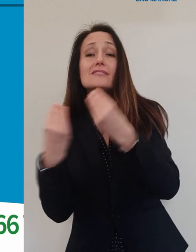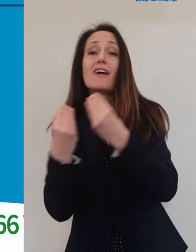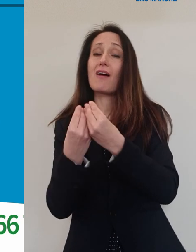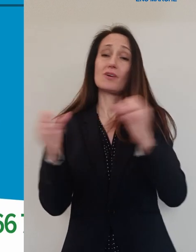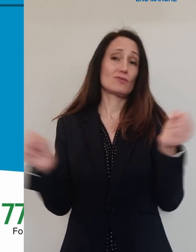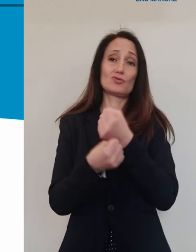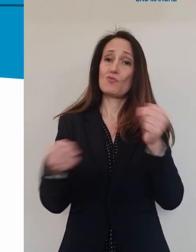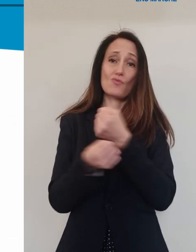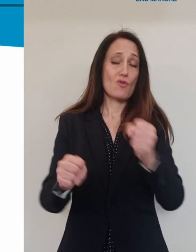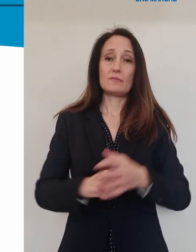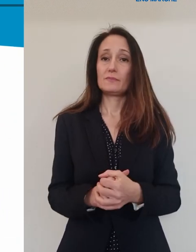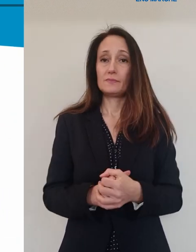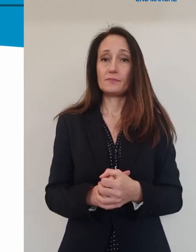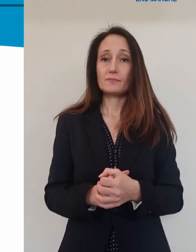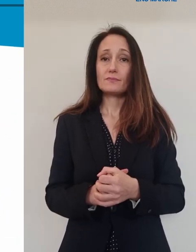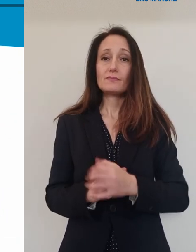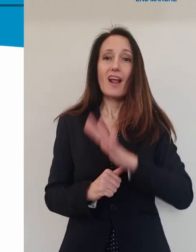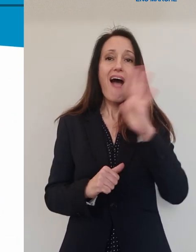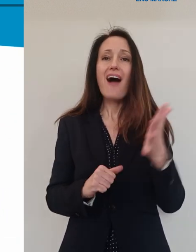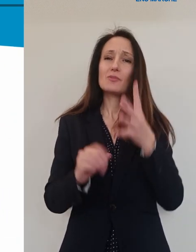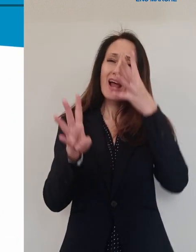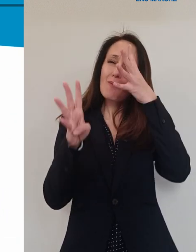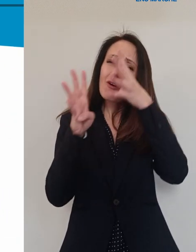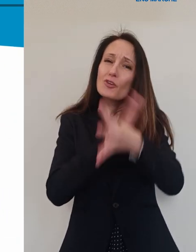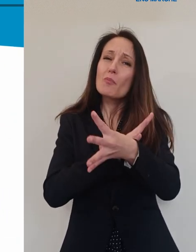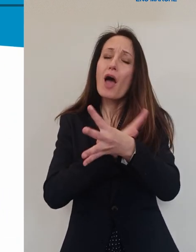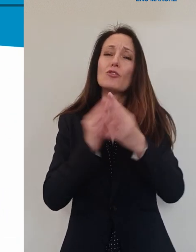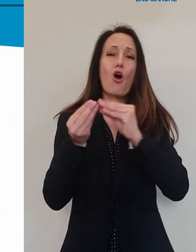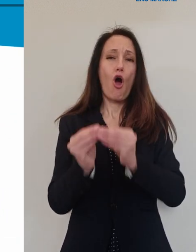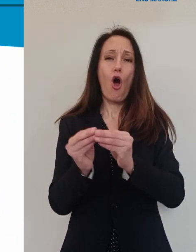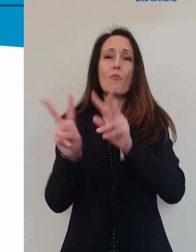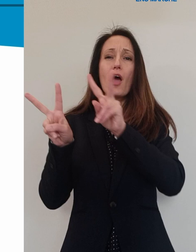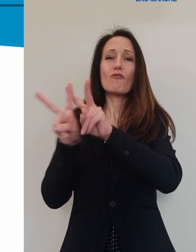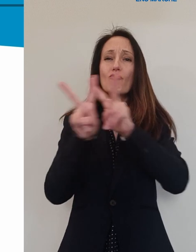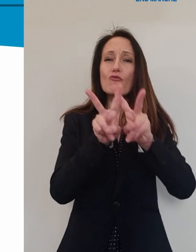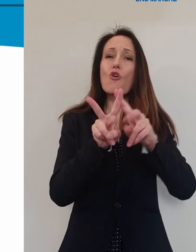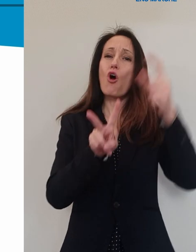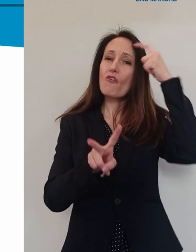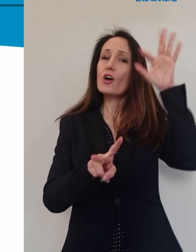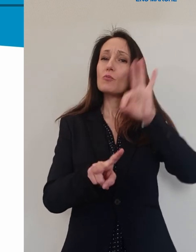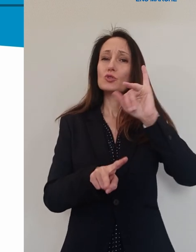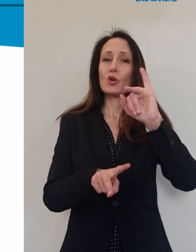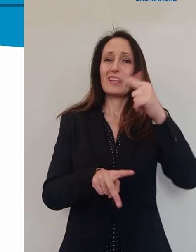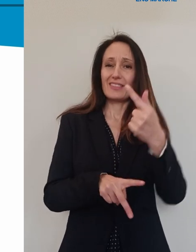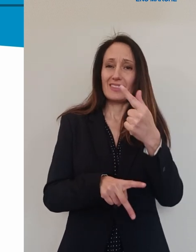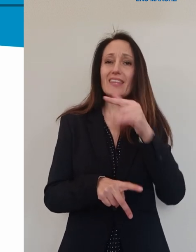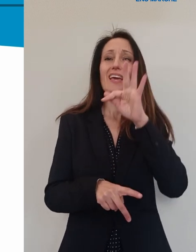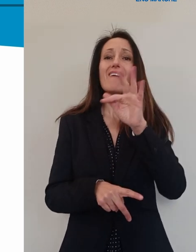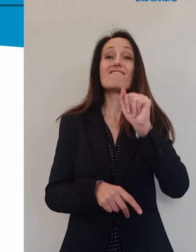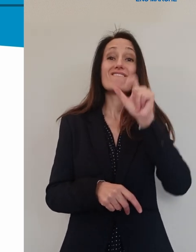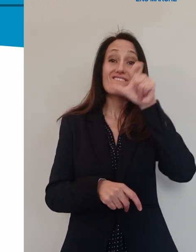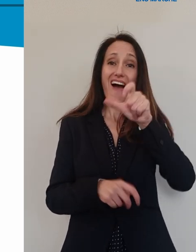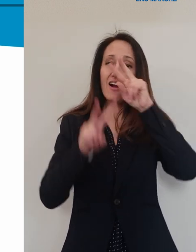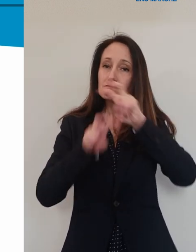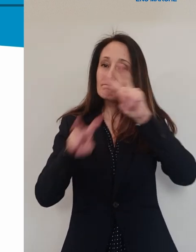FAQ predisposte sul sito governo.it. Informazioni a cura di Anci Marche e Regione